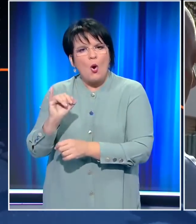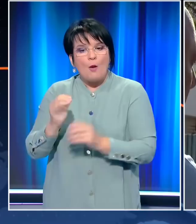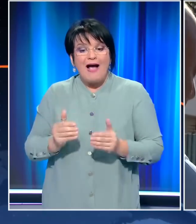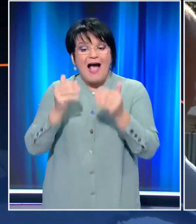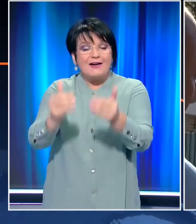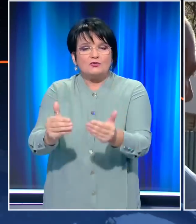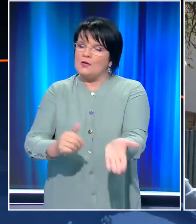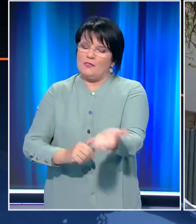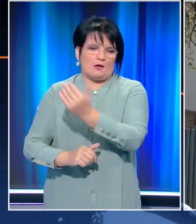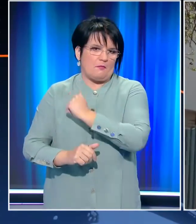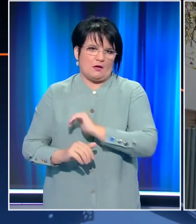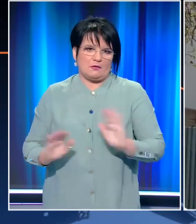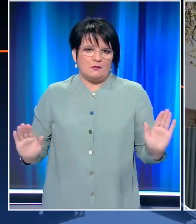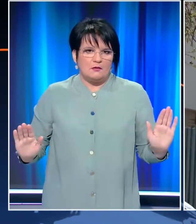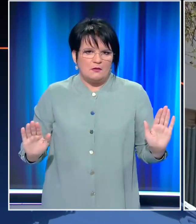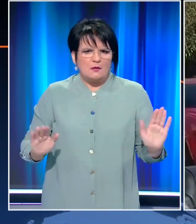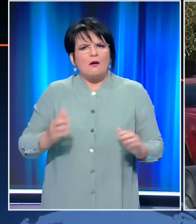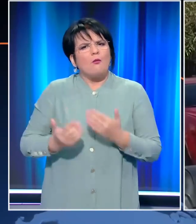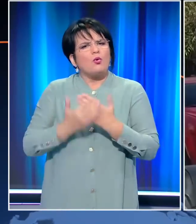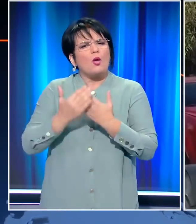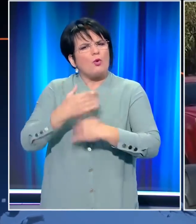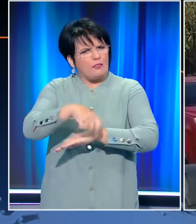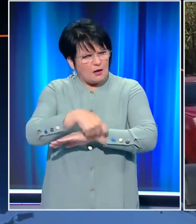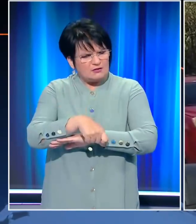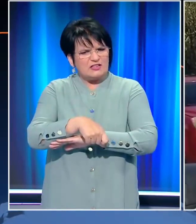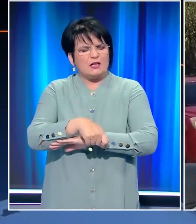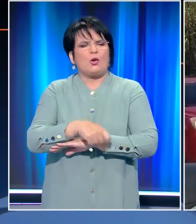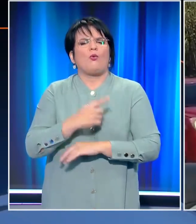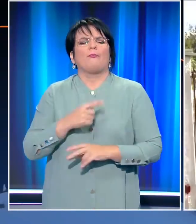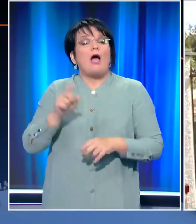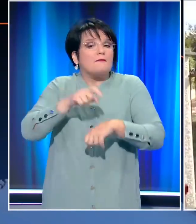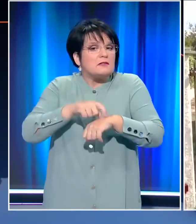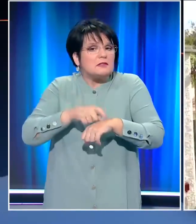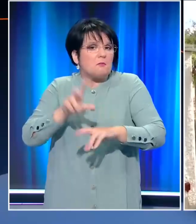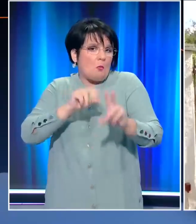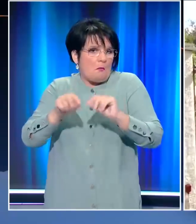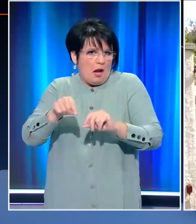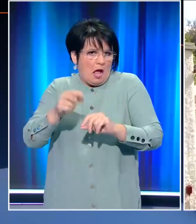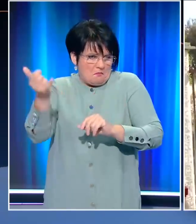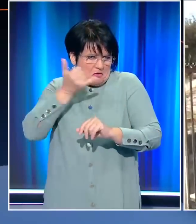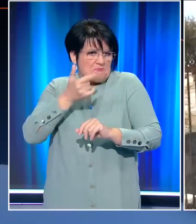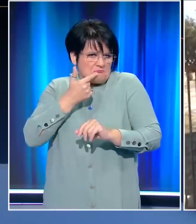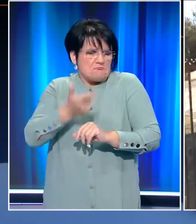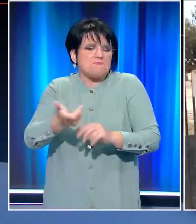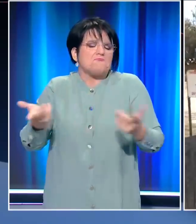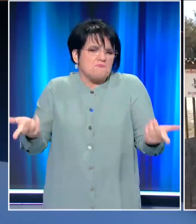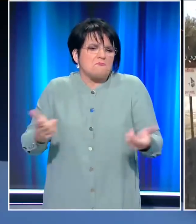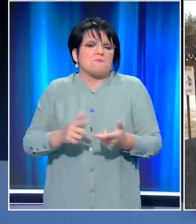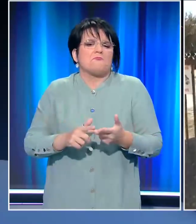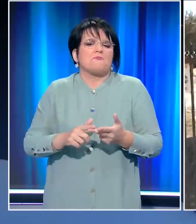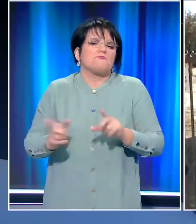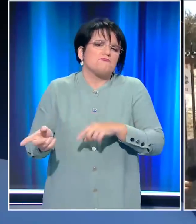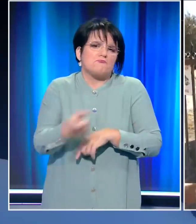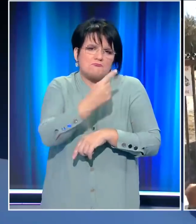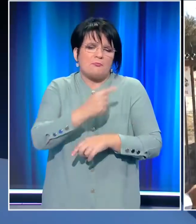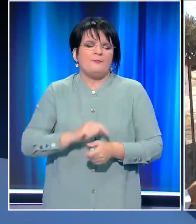ανασταλτικός χαρακτήρα στην ποινή τους, τα οποία ήταν από το πρωί στο δικαστήριο Βασίλη και αυτή τη στιγμή που μιλάμε βρίσκονται ήδη στο μεταγωγόν. Τώρα, από εκεί